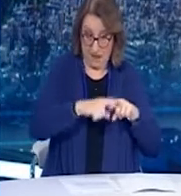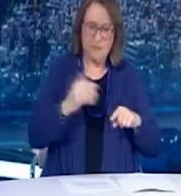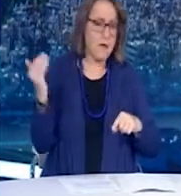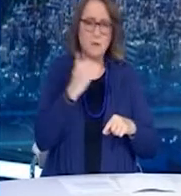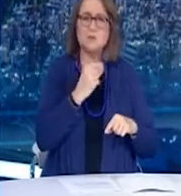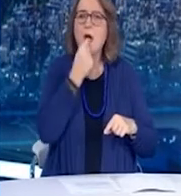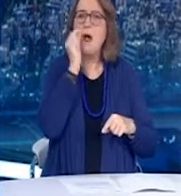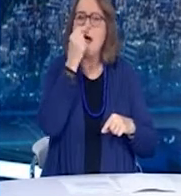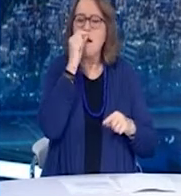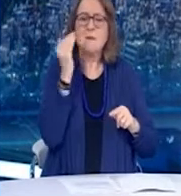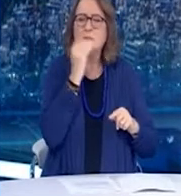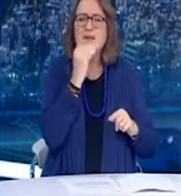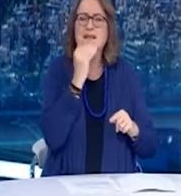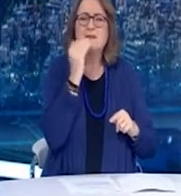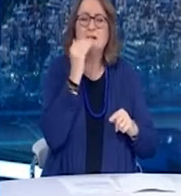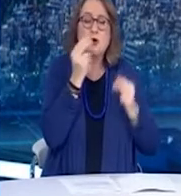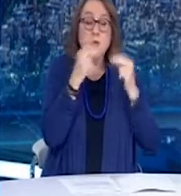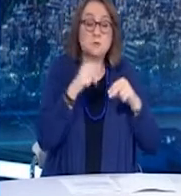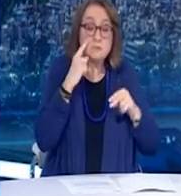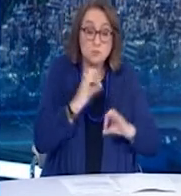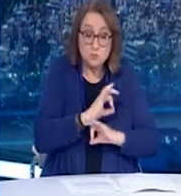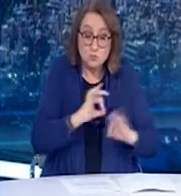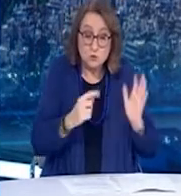και του ΕΟΔΗ για να επαληθευτεί η ορθότητα του τεστ.